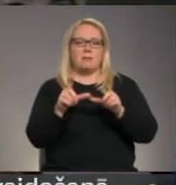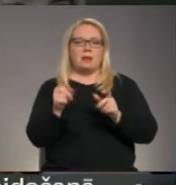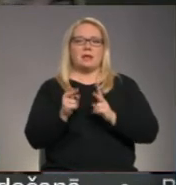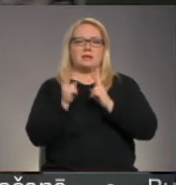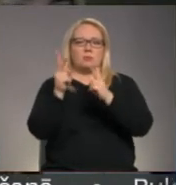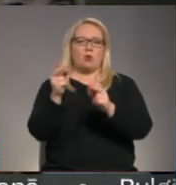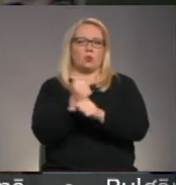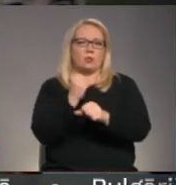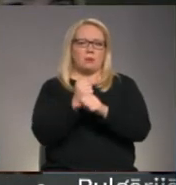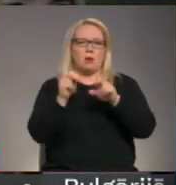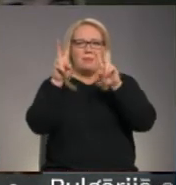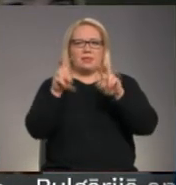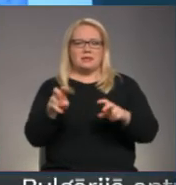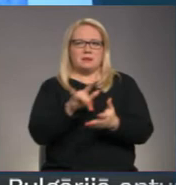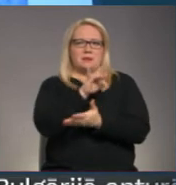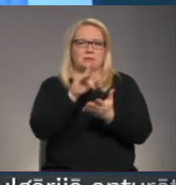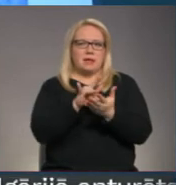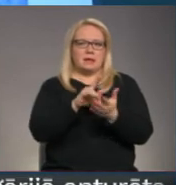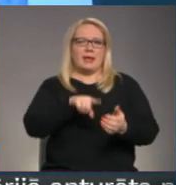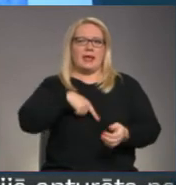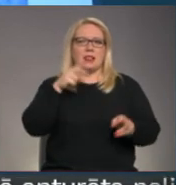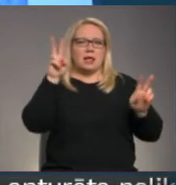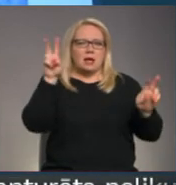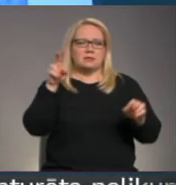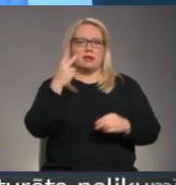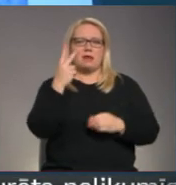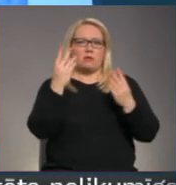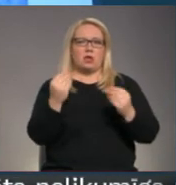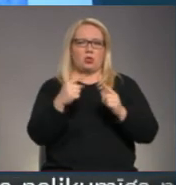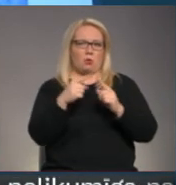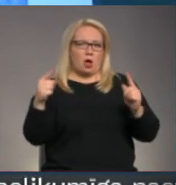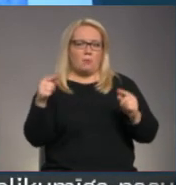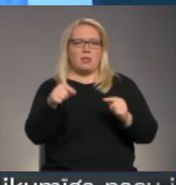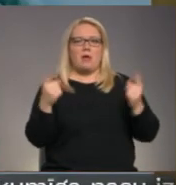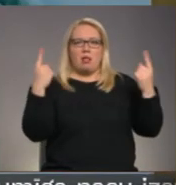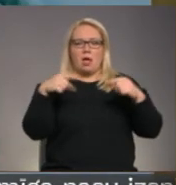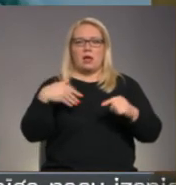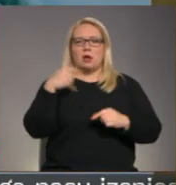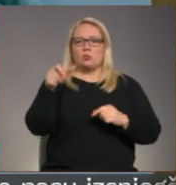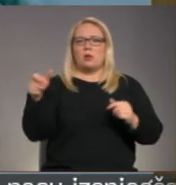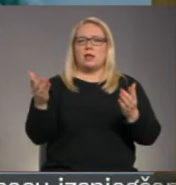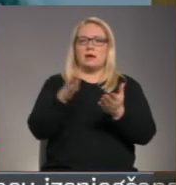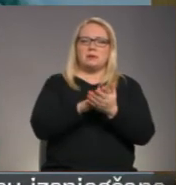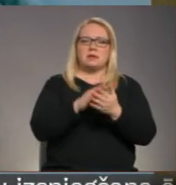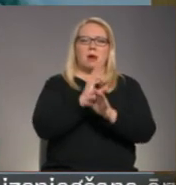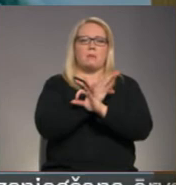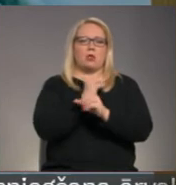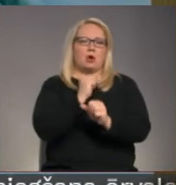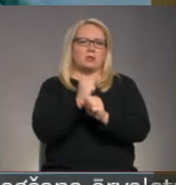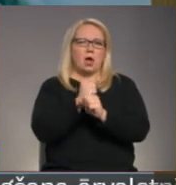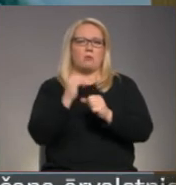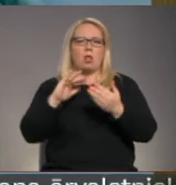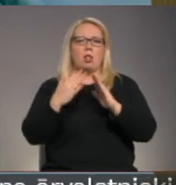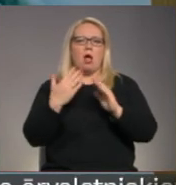izbraukuma nodarbību pētniecības centrā Ilgas divu dienu garumā. Tās laikā skolēnus iepazīstinās ar biologu darbu